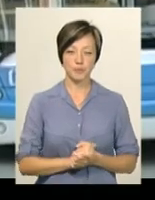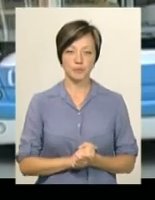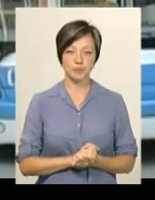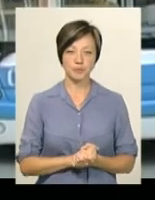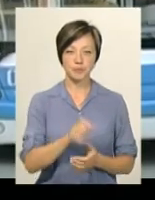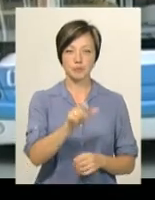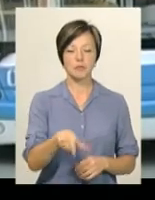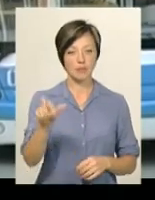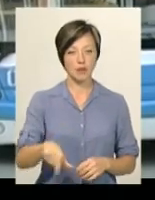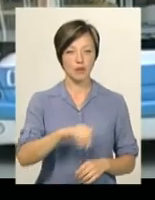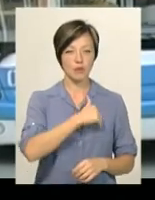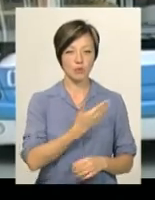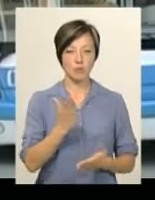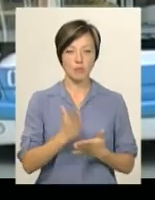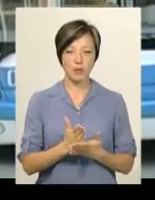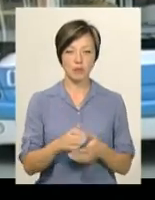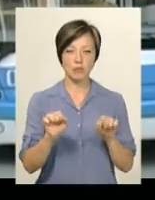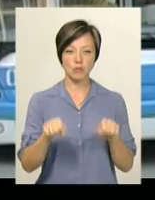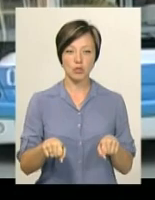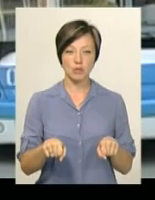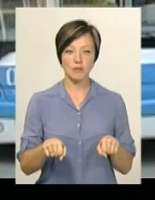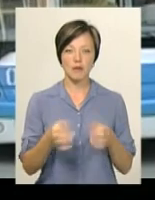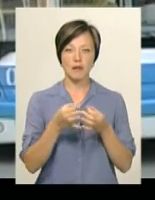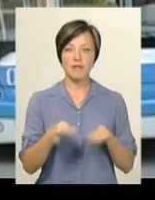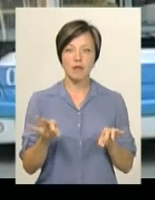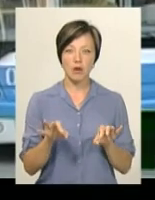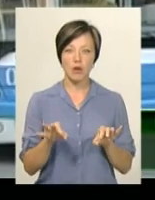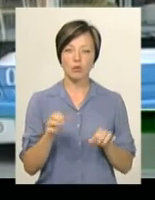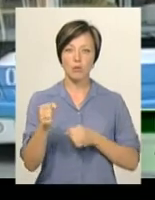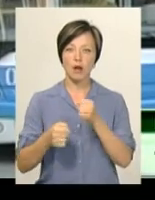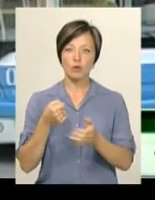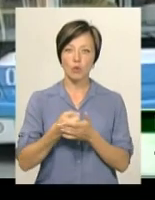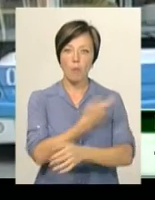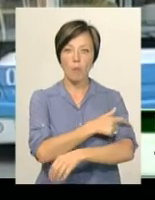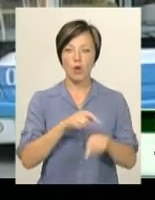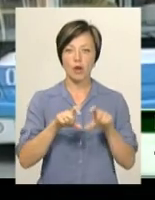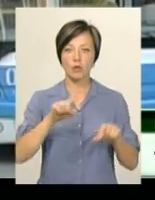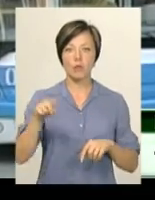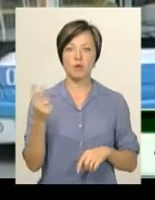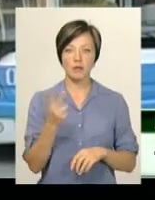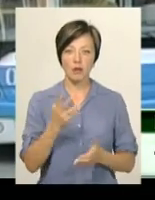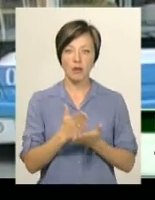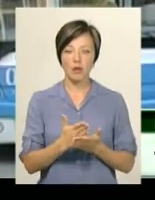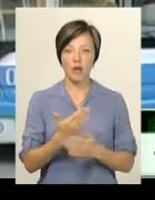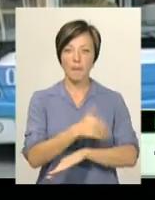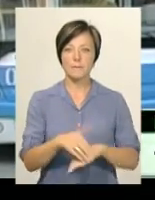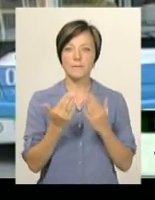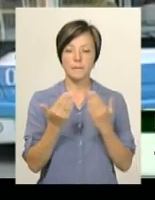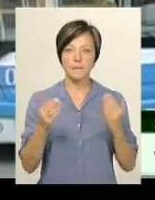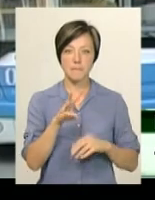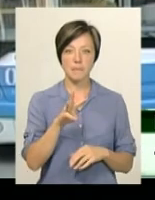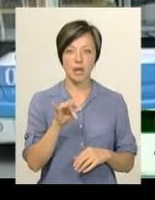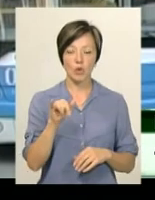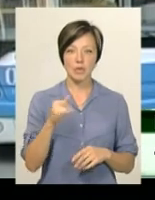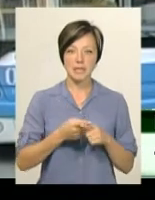Люди хочуть мати можливість вільно добиратися до поліклініки номер 2, яка знаходиться на проспекту Мир. Тобто